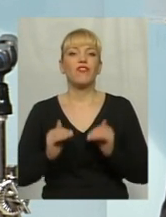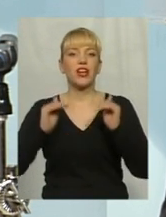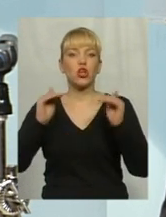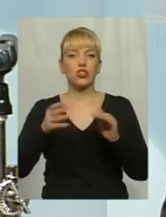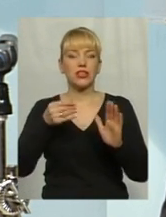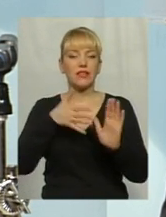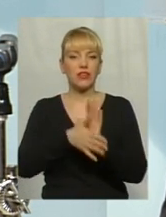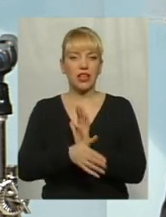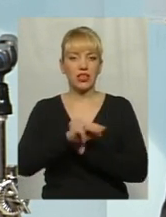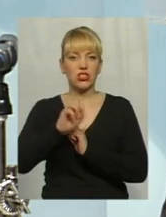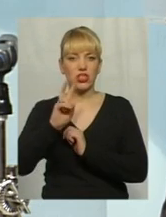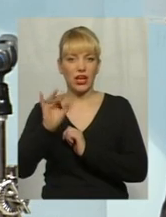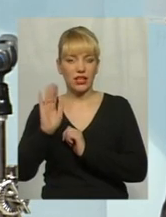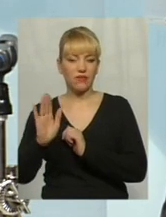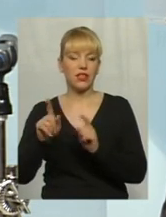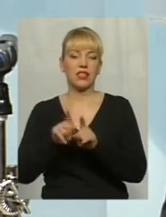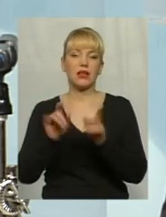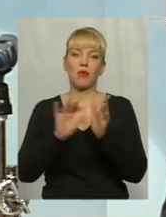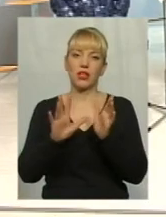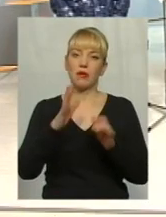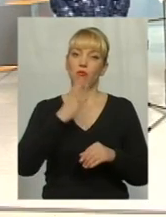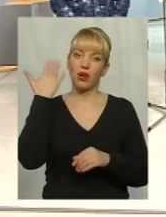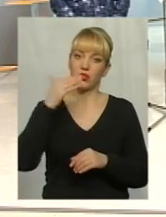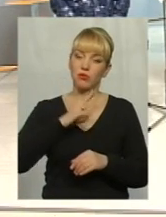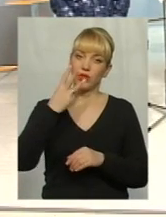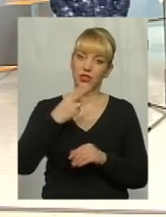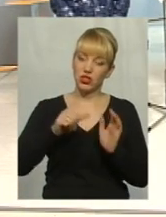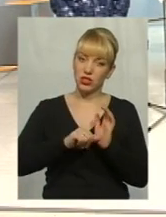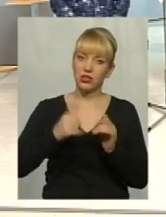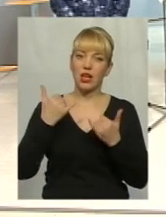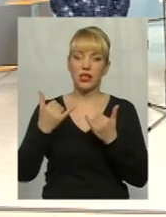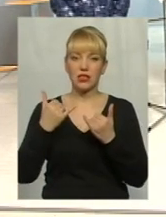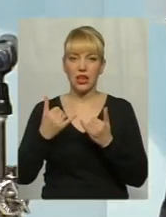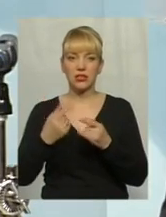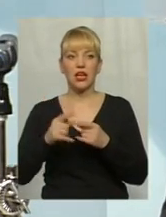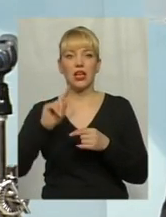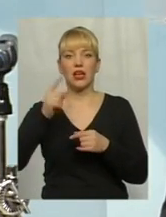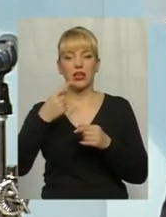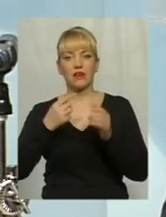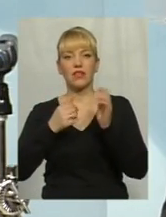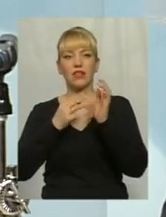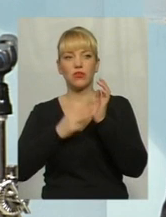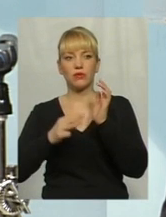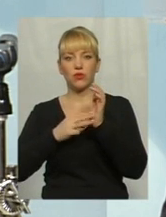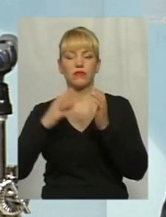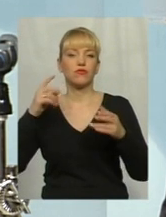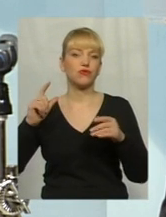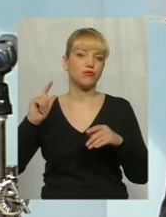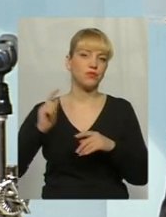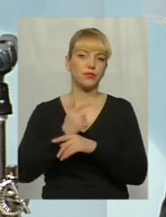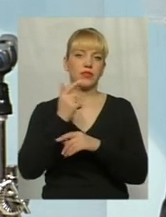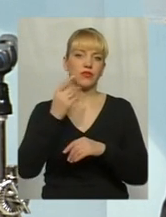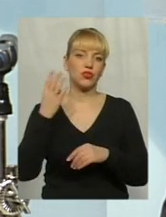електроенергія, яка була порахована 36 копійок, зараз 1 березня гривня 68. Вона зросла більше, ніж 4 рази.